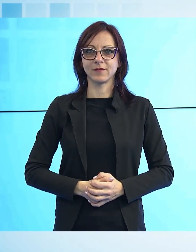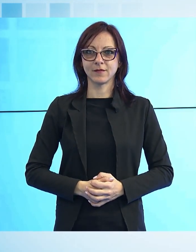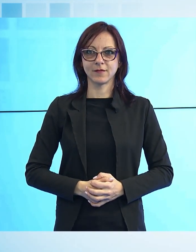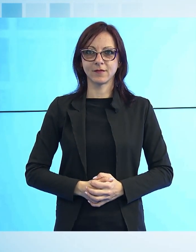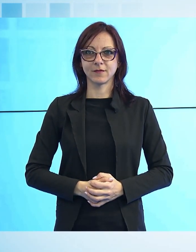a Grazie a tutti.